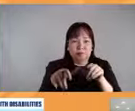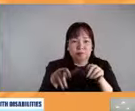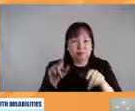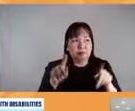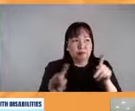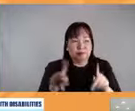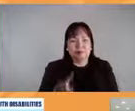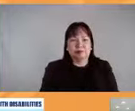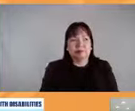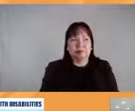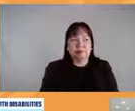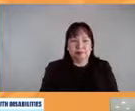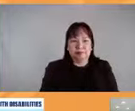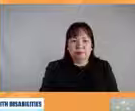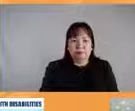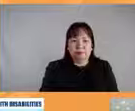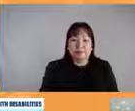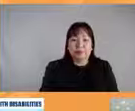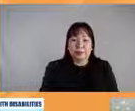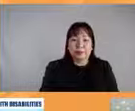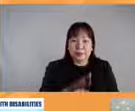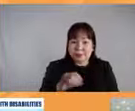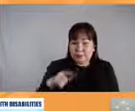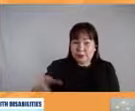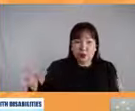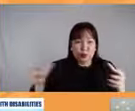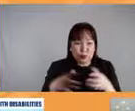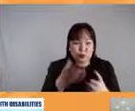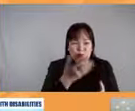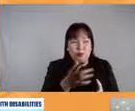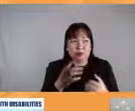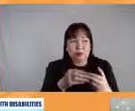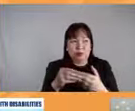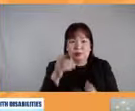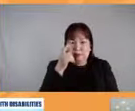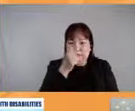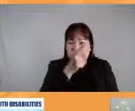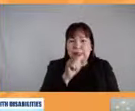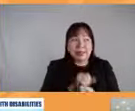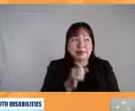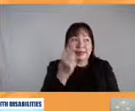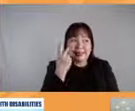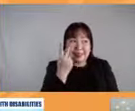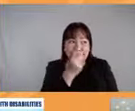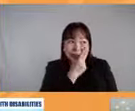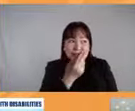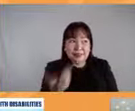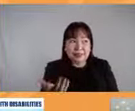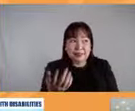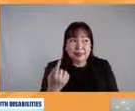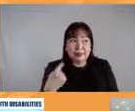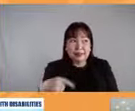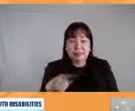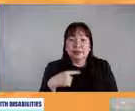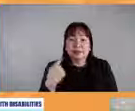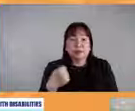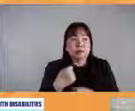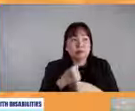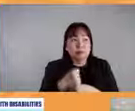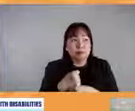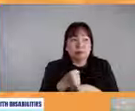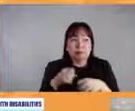Disabilities at ang grupo namin siyempre kasama doon si Chrissy kami ang gumawa ng